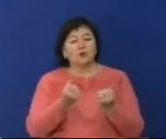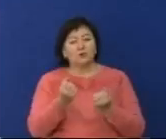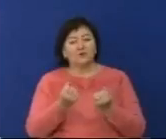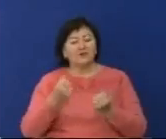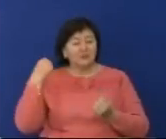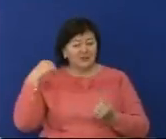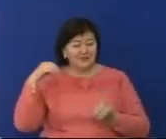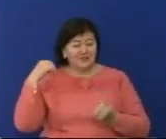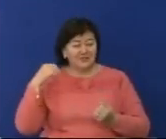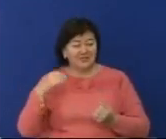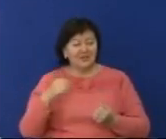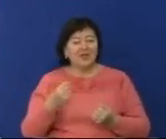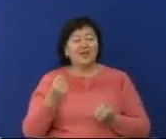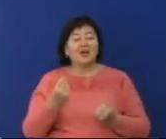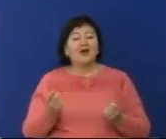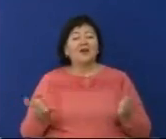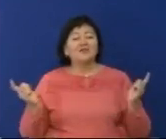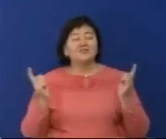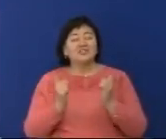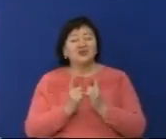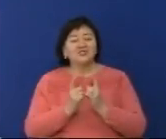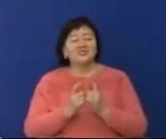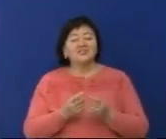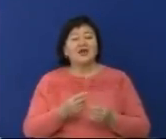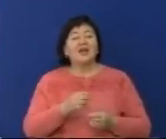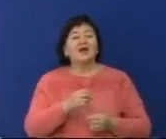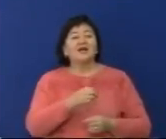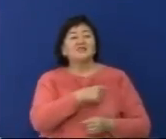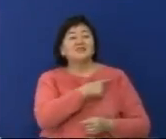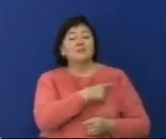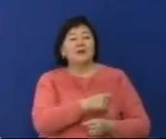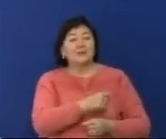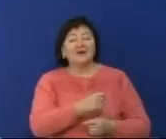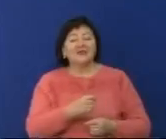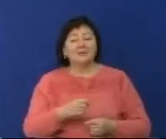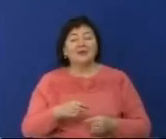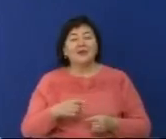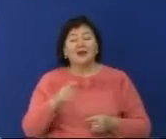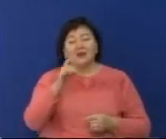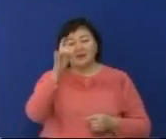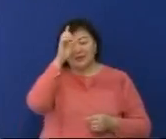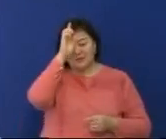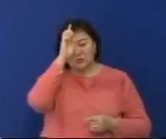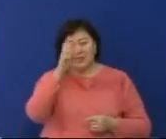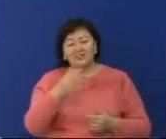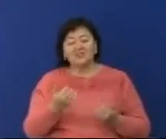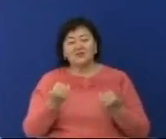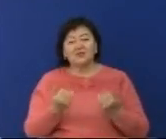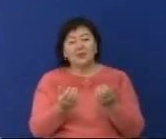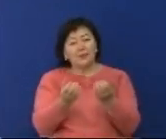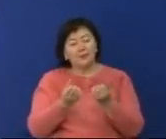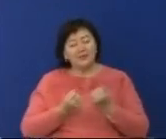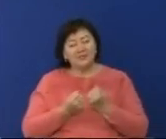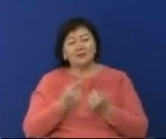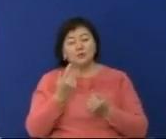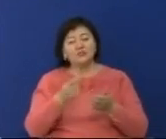Қазақстандағы төтінші және өкілетті елші міндетін қосатқаратын бірғатар мемлекеттің дипломатиялығы өкілдерінің сенім грамоталарын қабылдады.